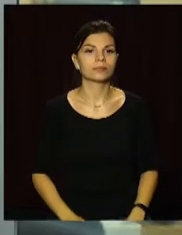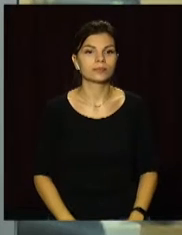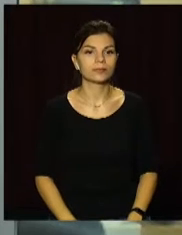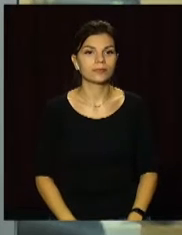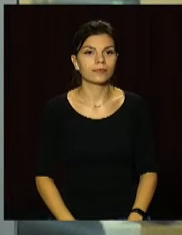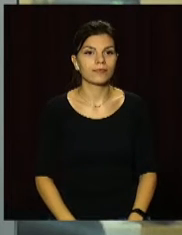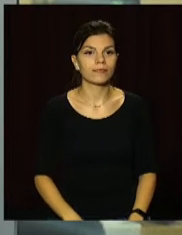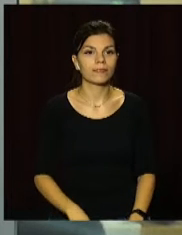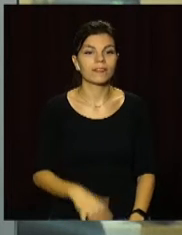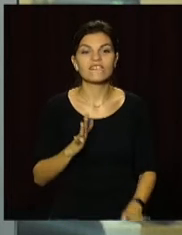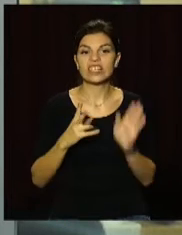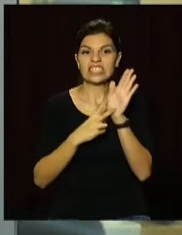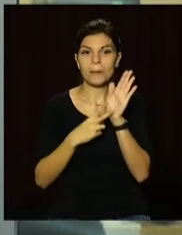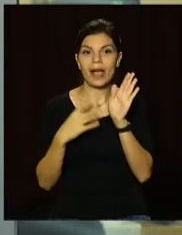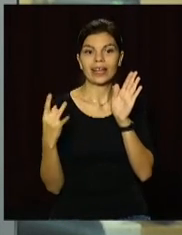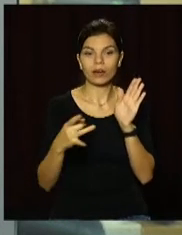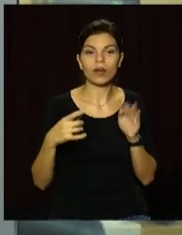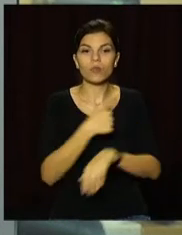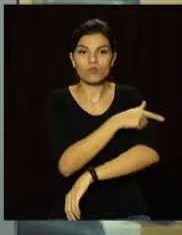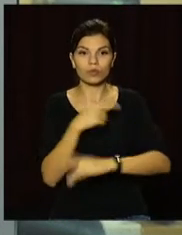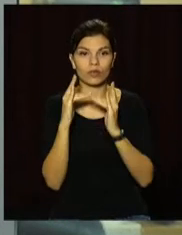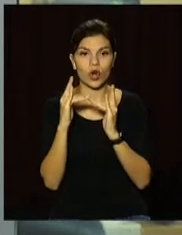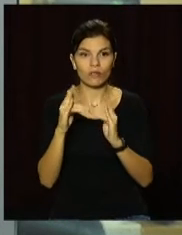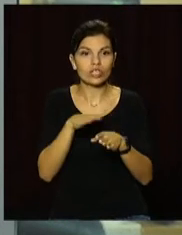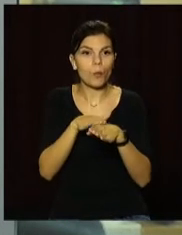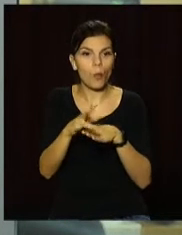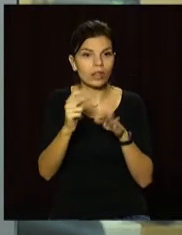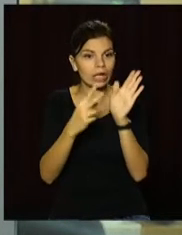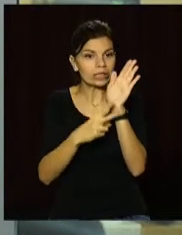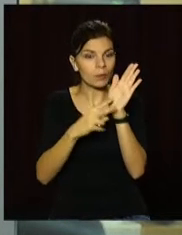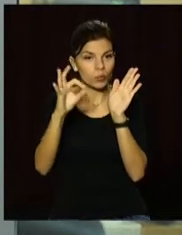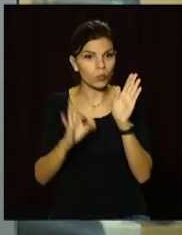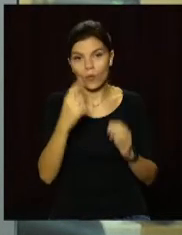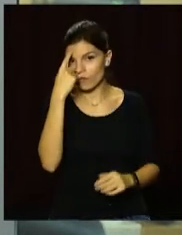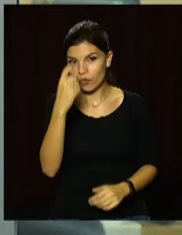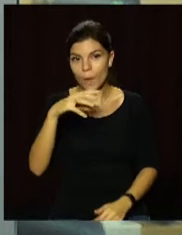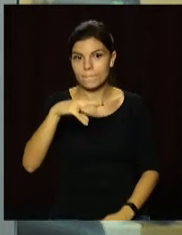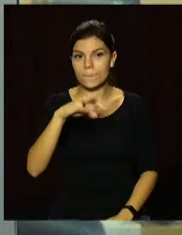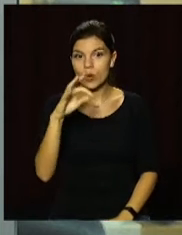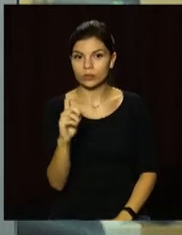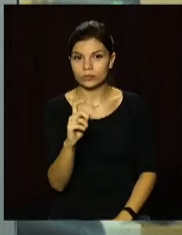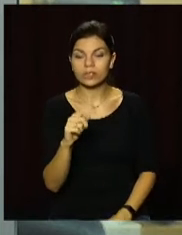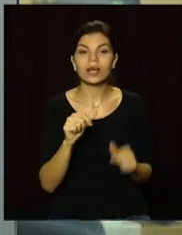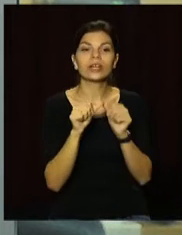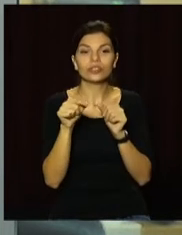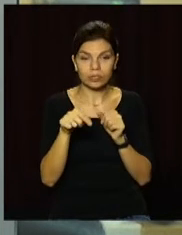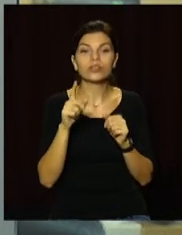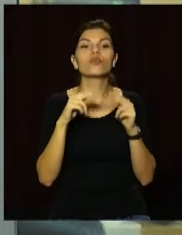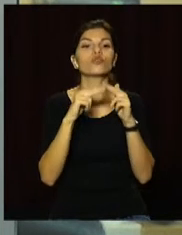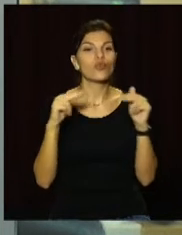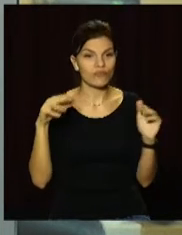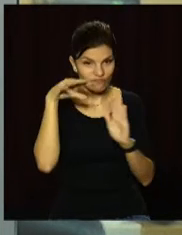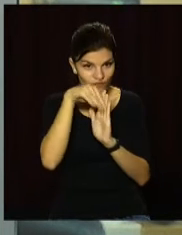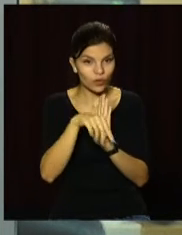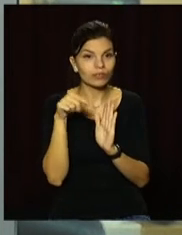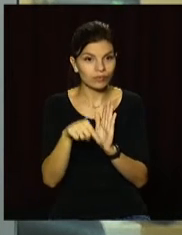В семи регіонах лікарняні ліжка заповнені на 70%, повідомляють у МОЗ. Серед них і Дніпропетровщина.